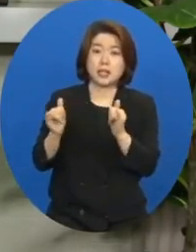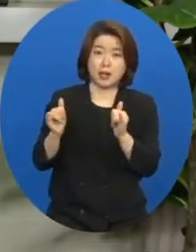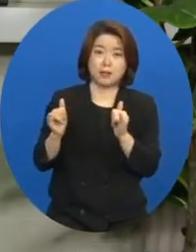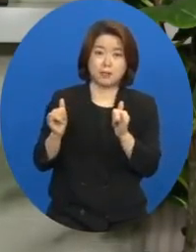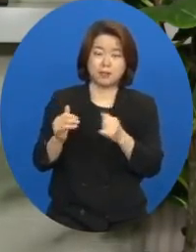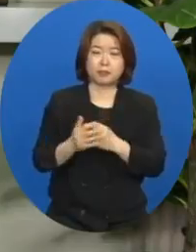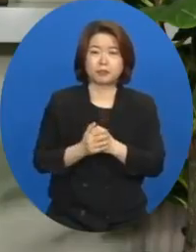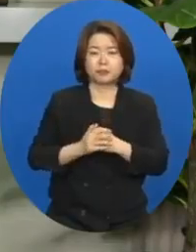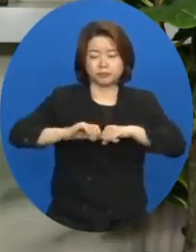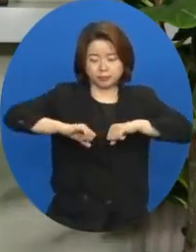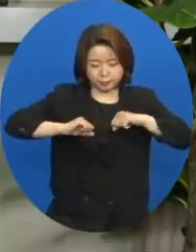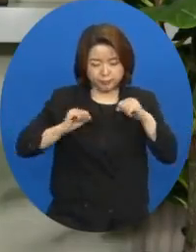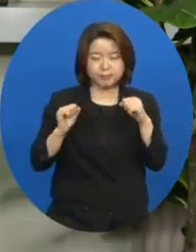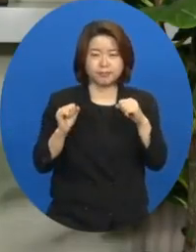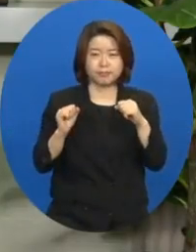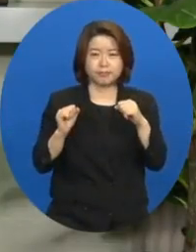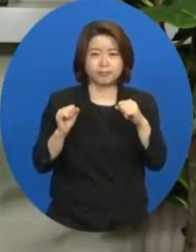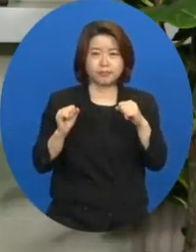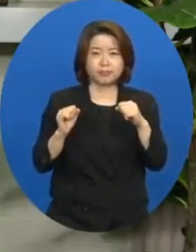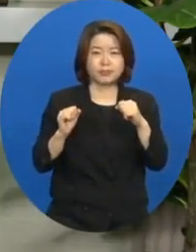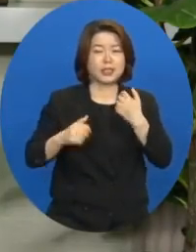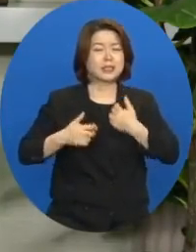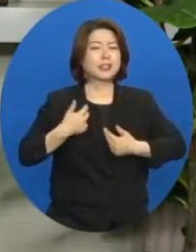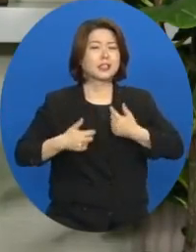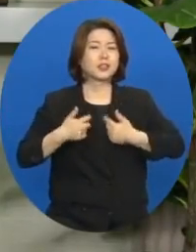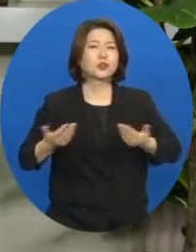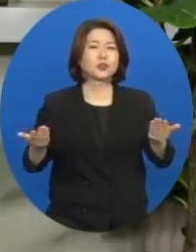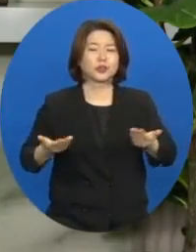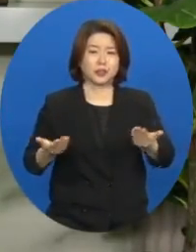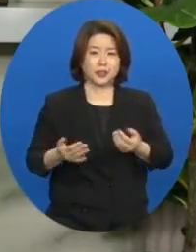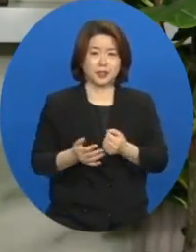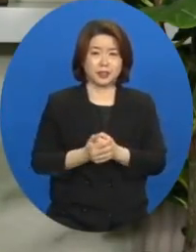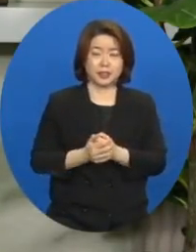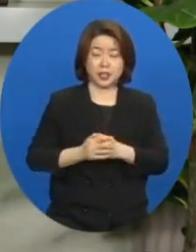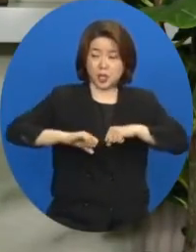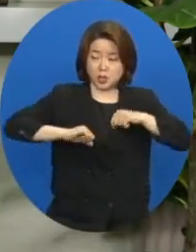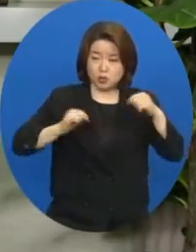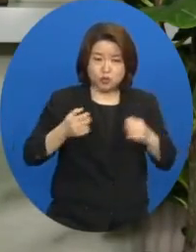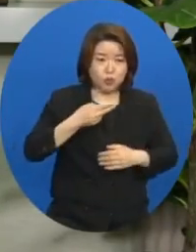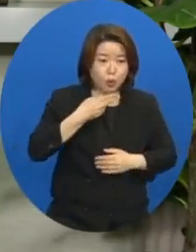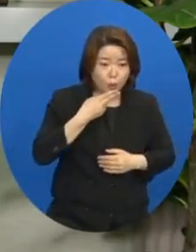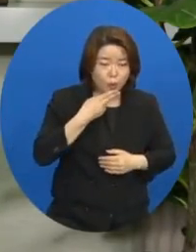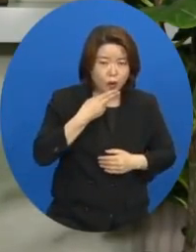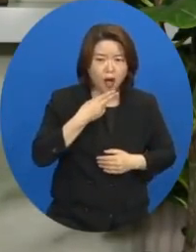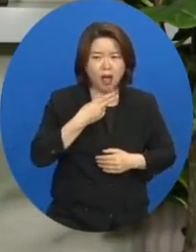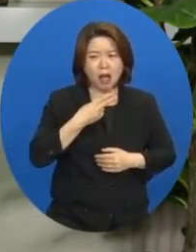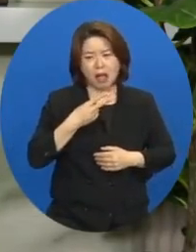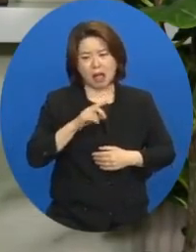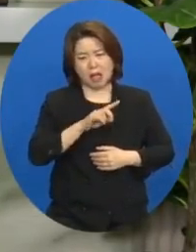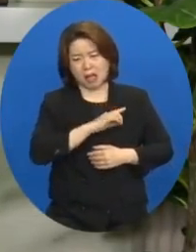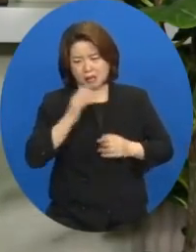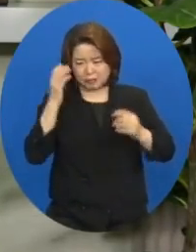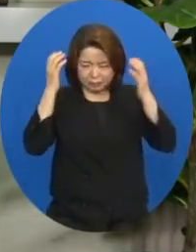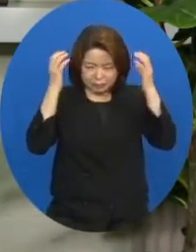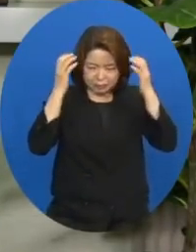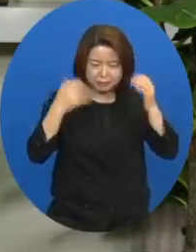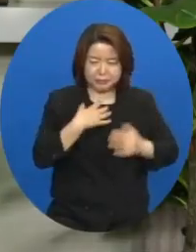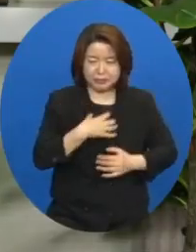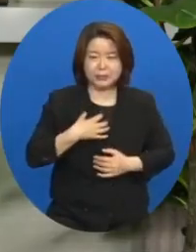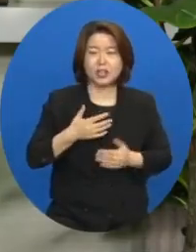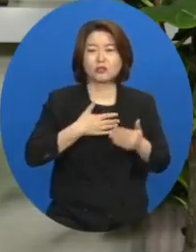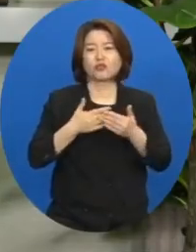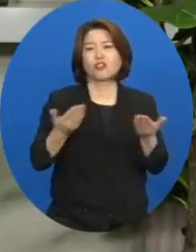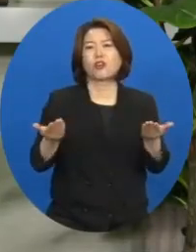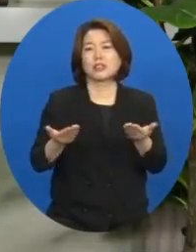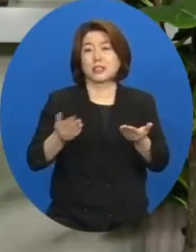순종이 즐거운 일입니다. 순종하지 않는 것이 사실 고통스럽고 두려운 일입니다.